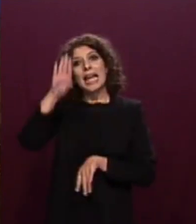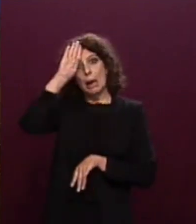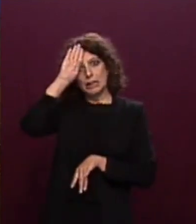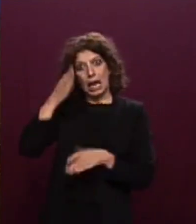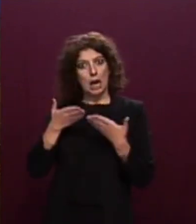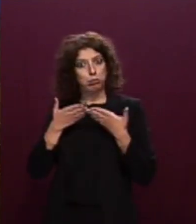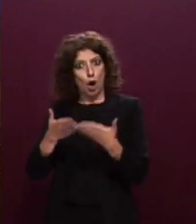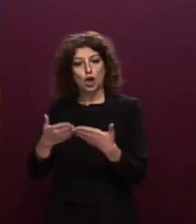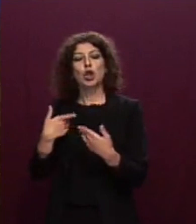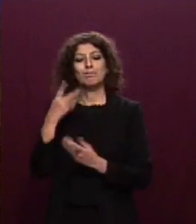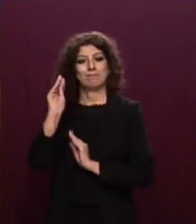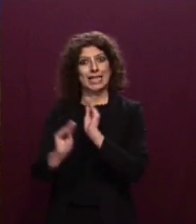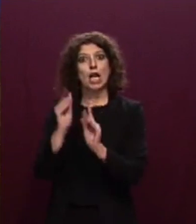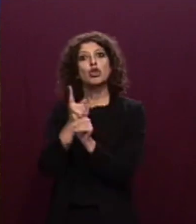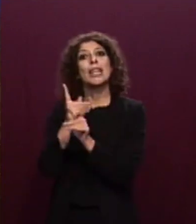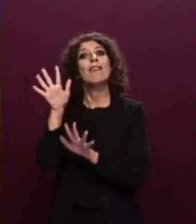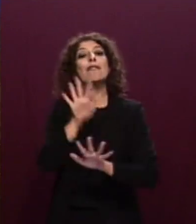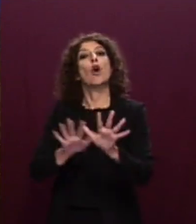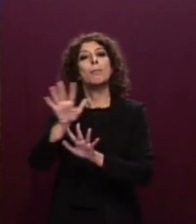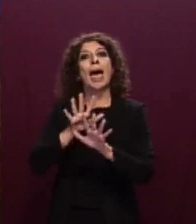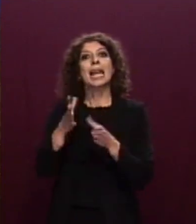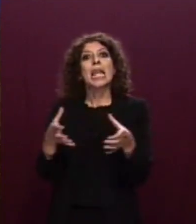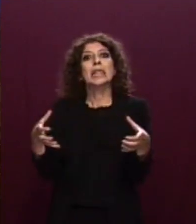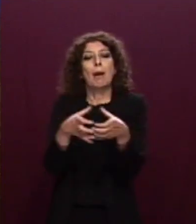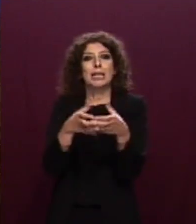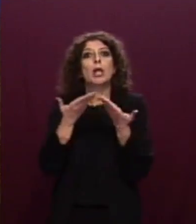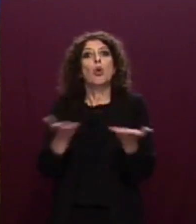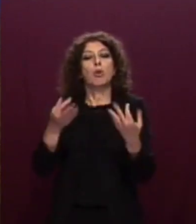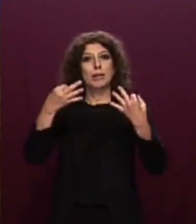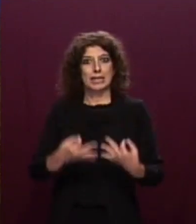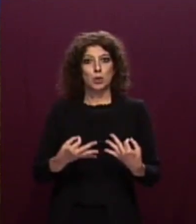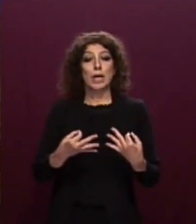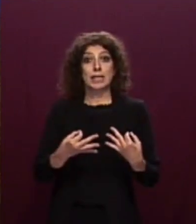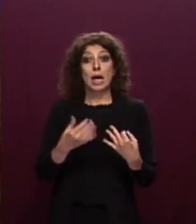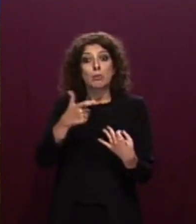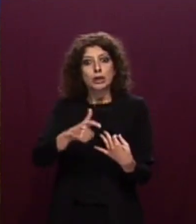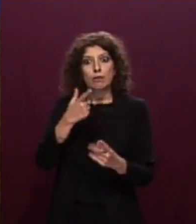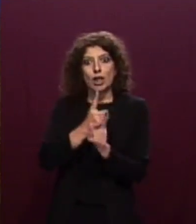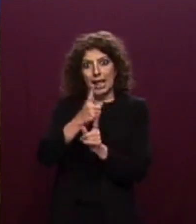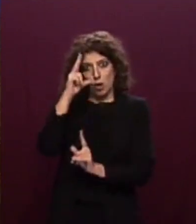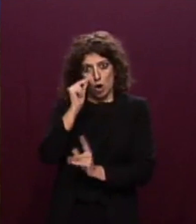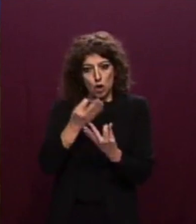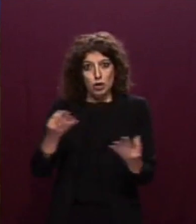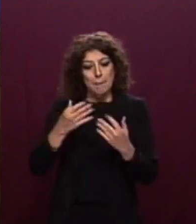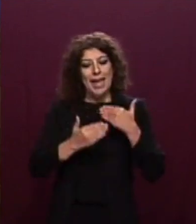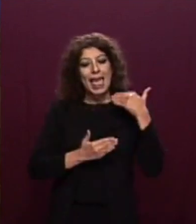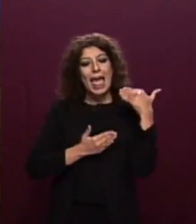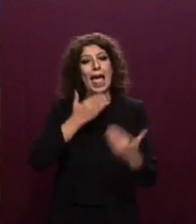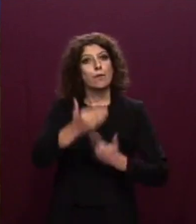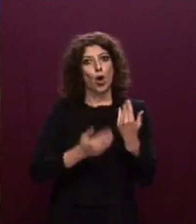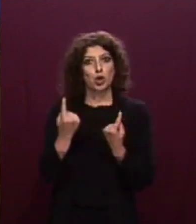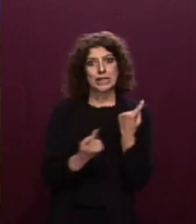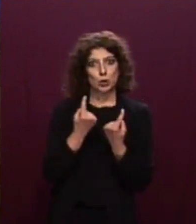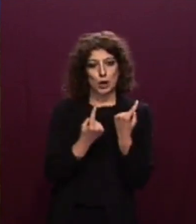chiesto di informare il Dipartimento della Pubblica Sicurezza sulle possibili evoluzioni della situazione, anche ai fini della valutazione dei